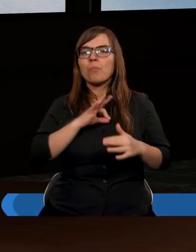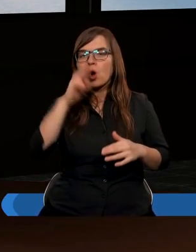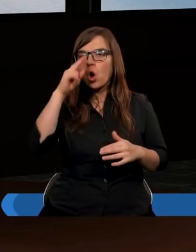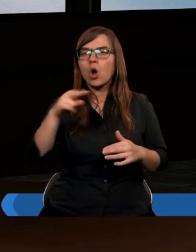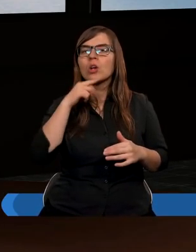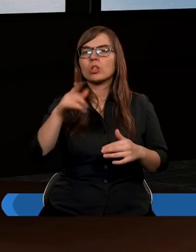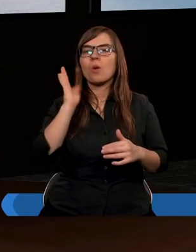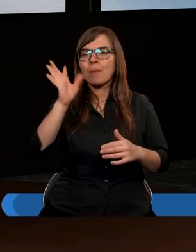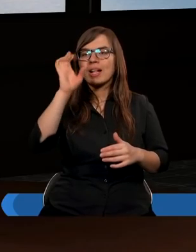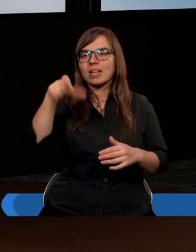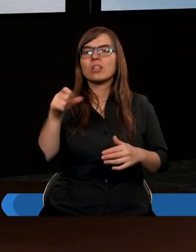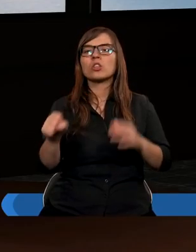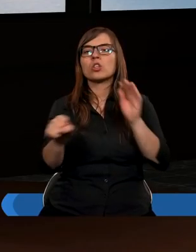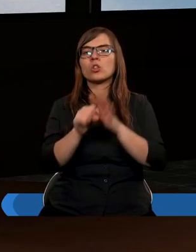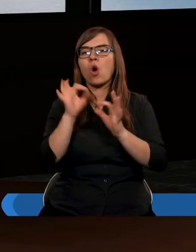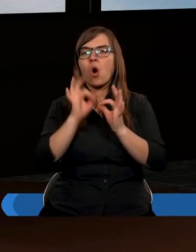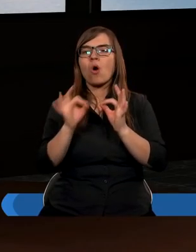ojca, to będę Ci dokładnie